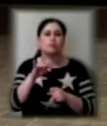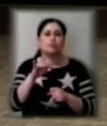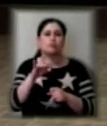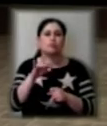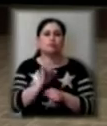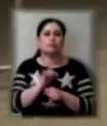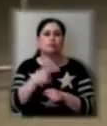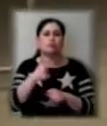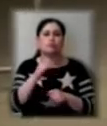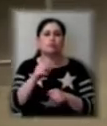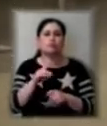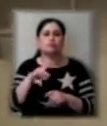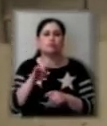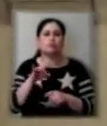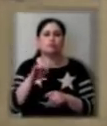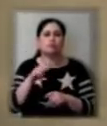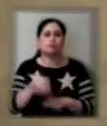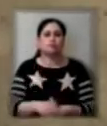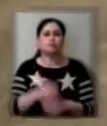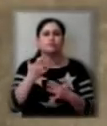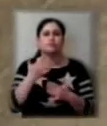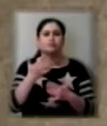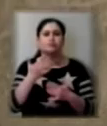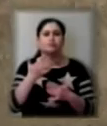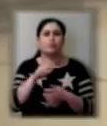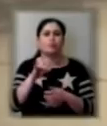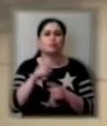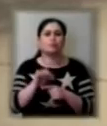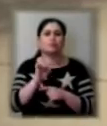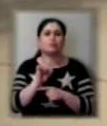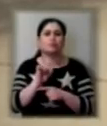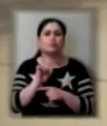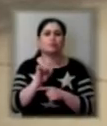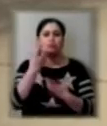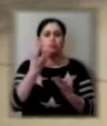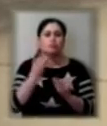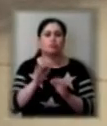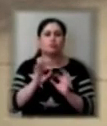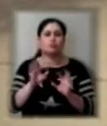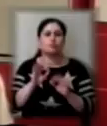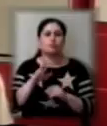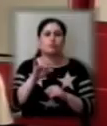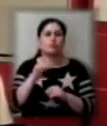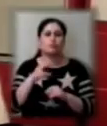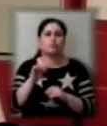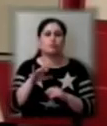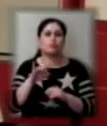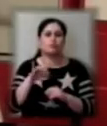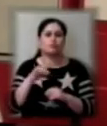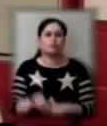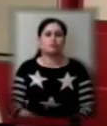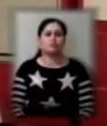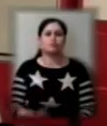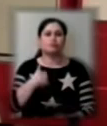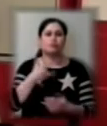транспорту. Скільки вдається обробити зупинок за один день, розказав Валерій Білий. В нас заплановано